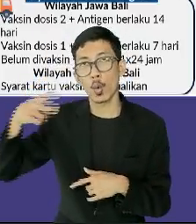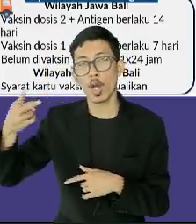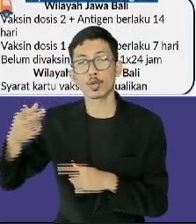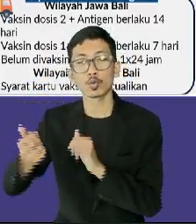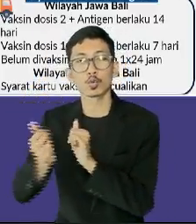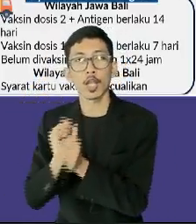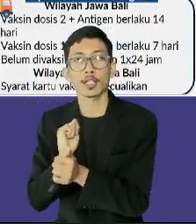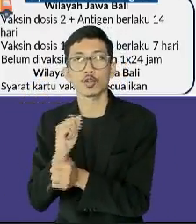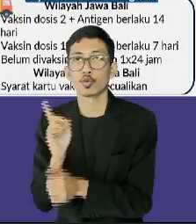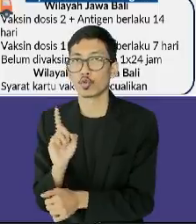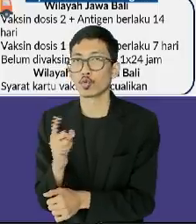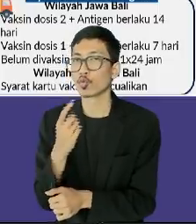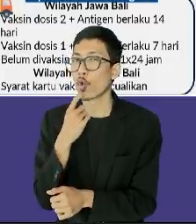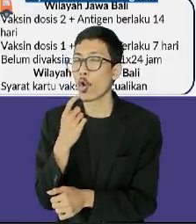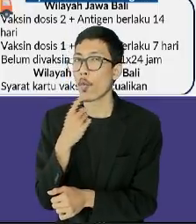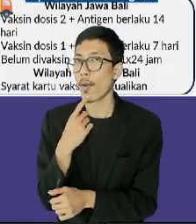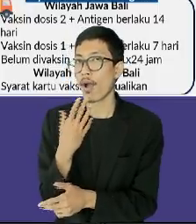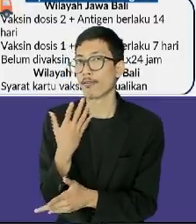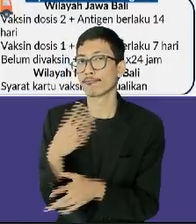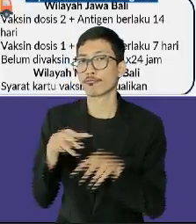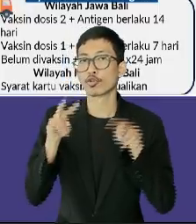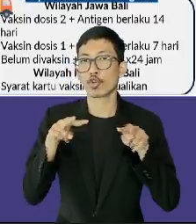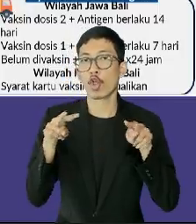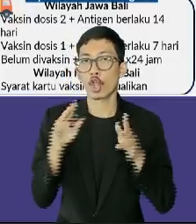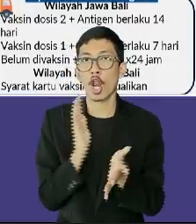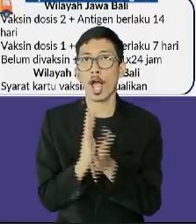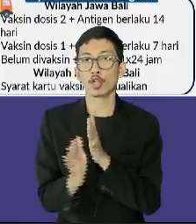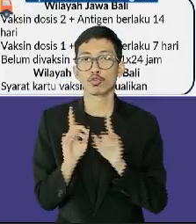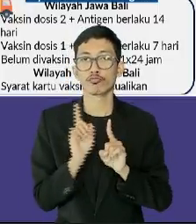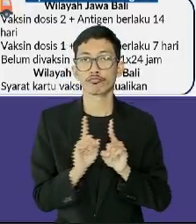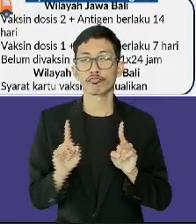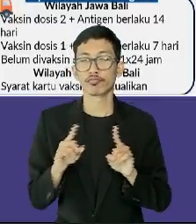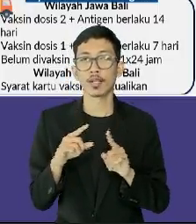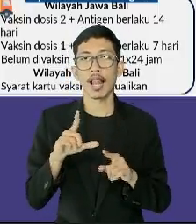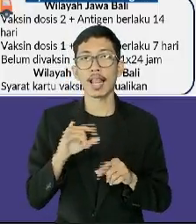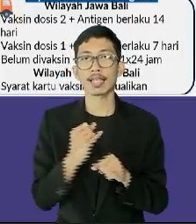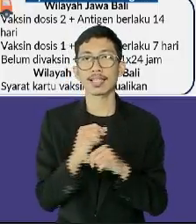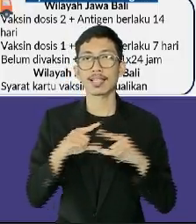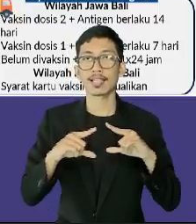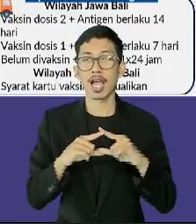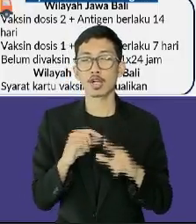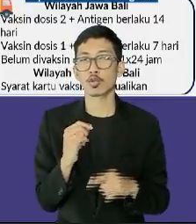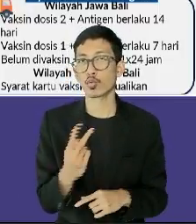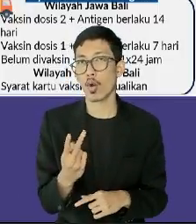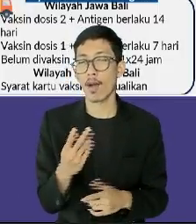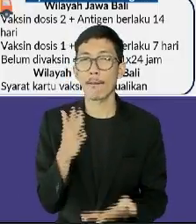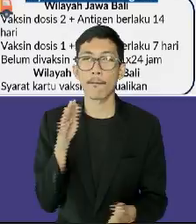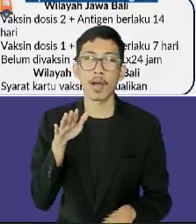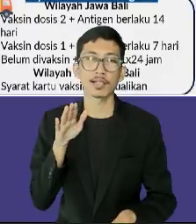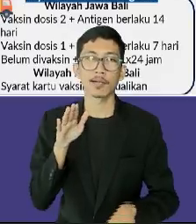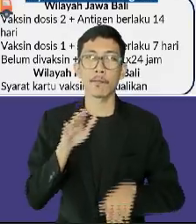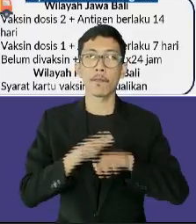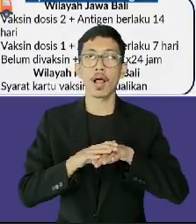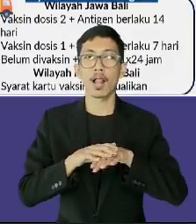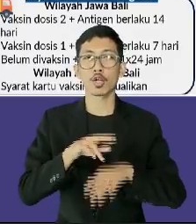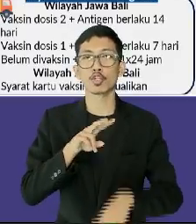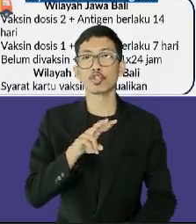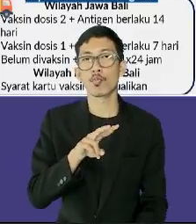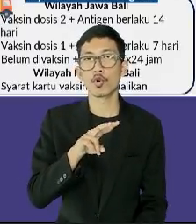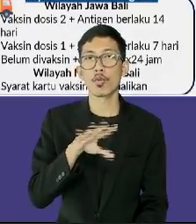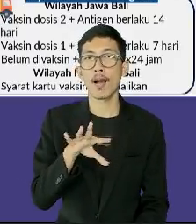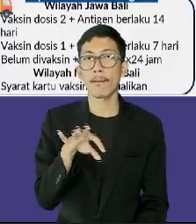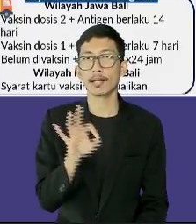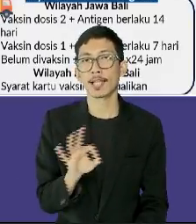uji coba penerimaan penonton langsung di Liga 2 dengan maksimum penonton adalah 25